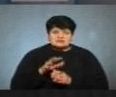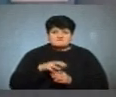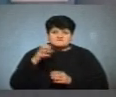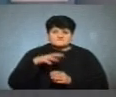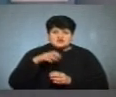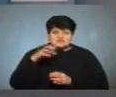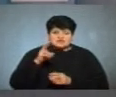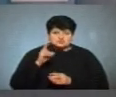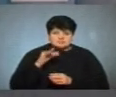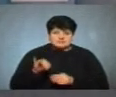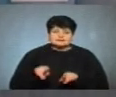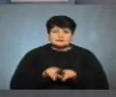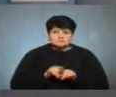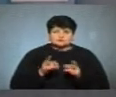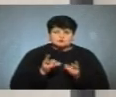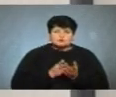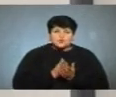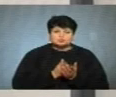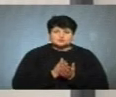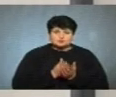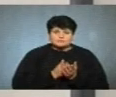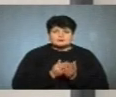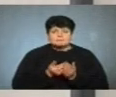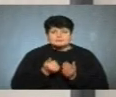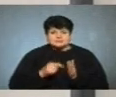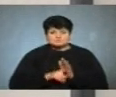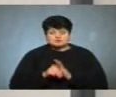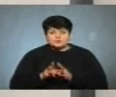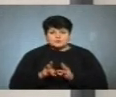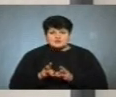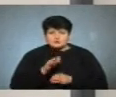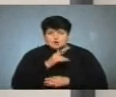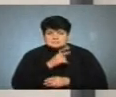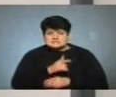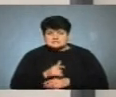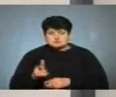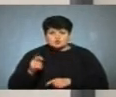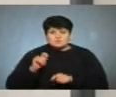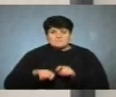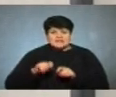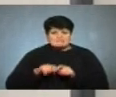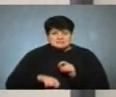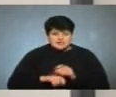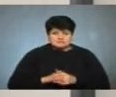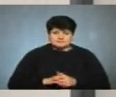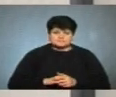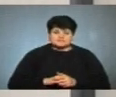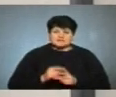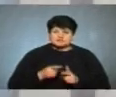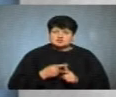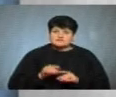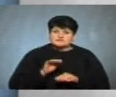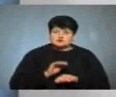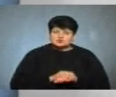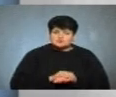димарі так само потрібно обслуговувати і перед початком опалювального сезону перевіряти. А чи фіксували ви пожежі